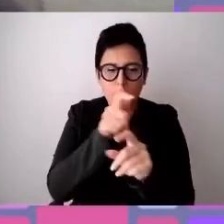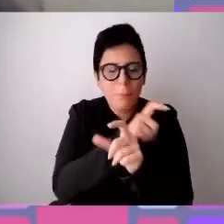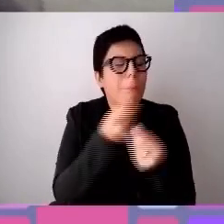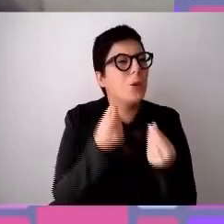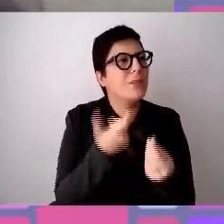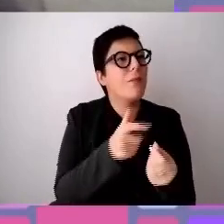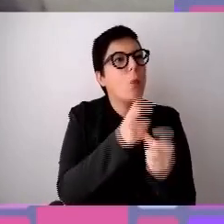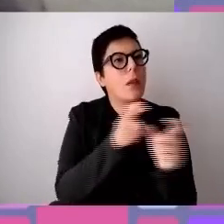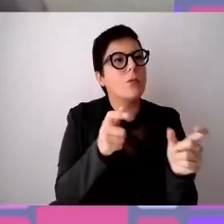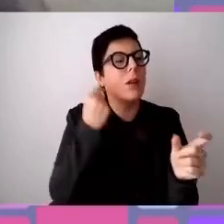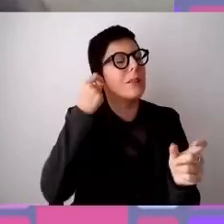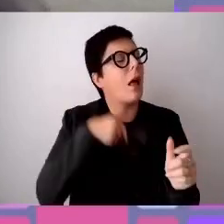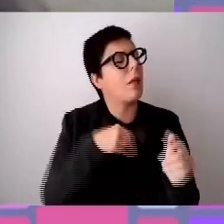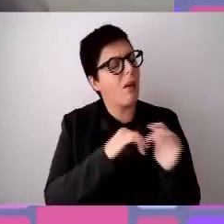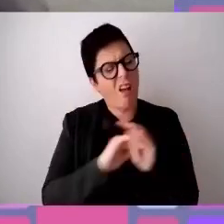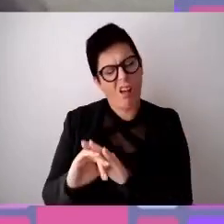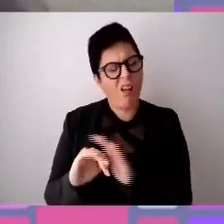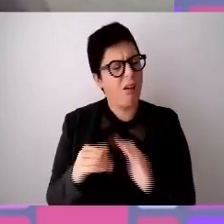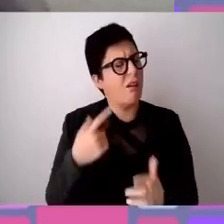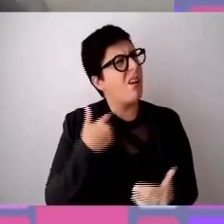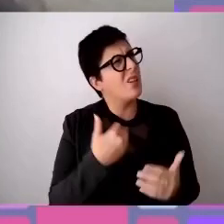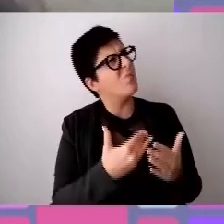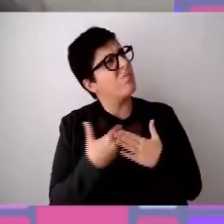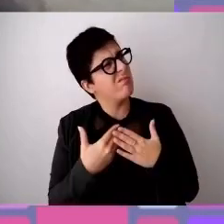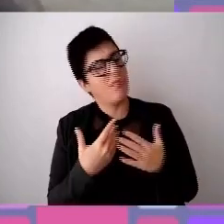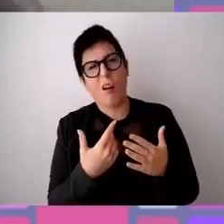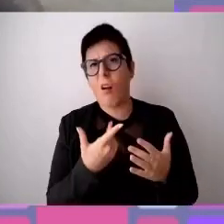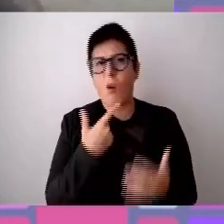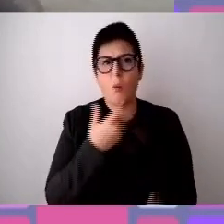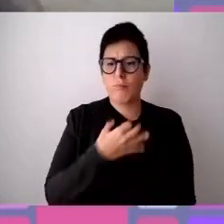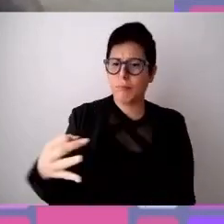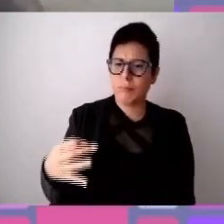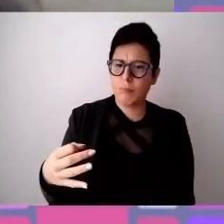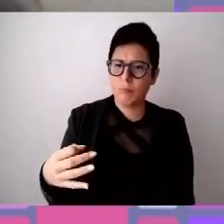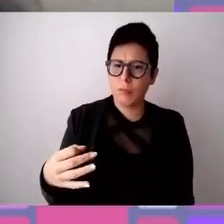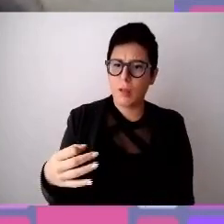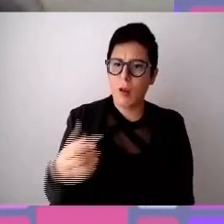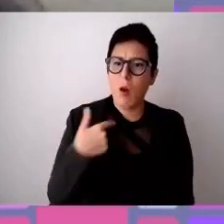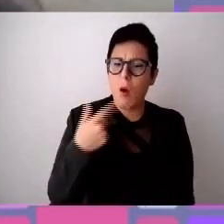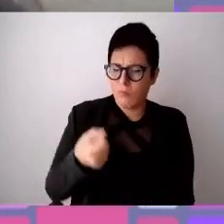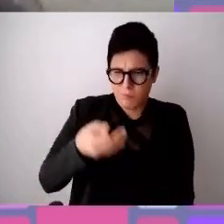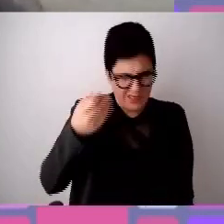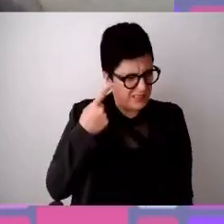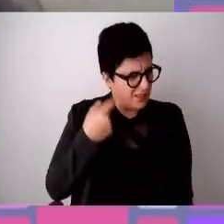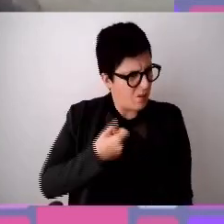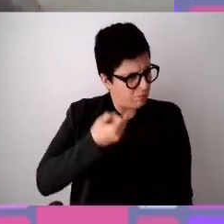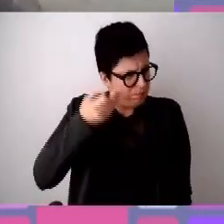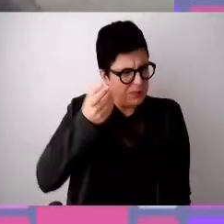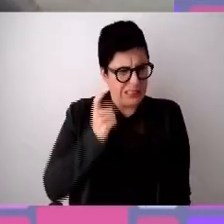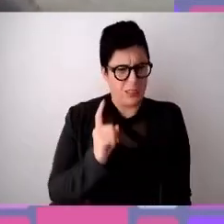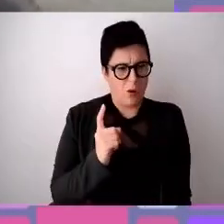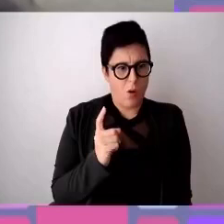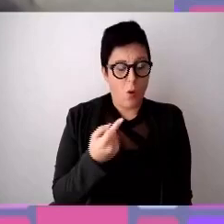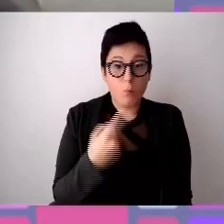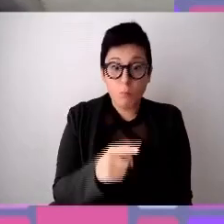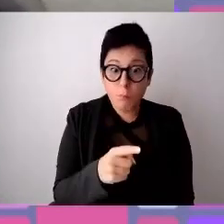marginali, non si sentano scomode in un contesto, anche nel